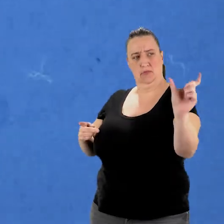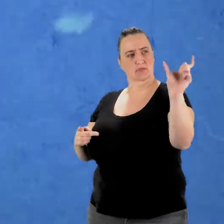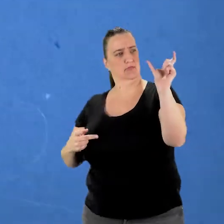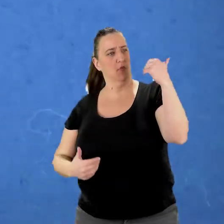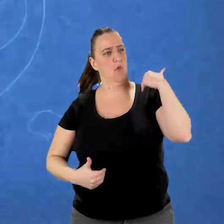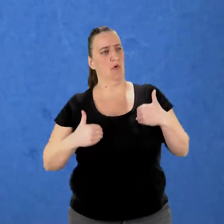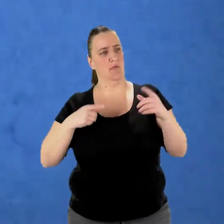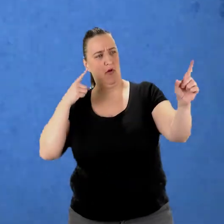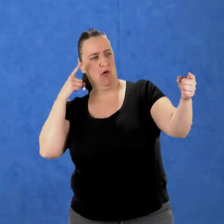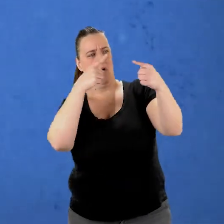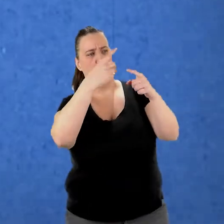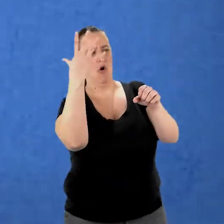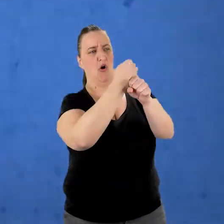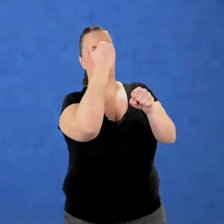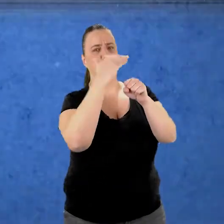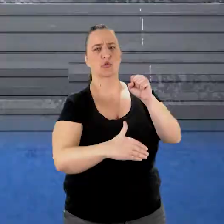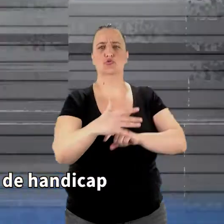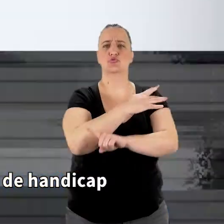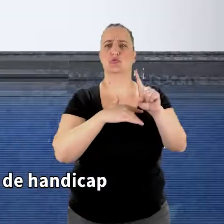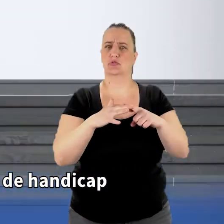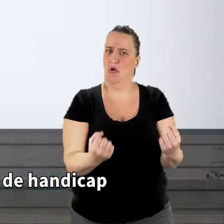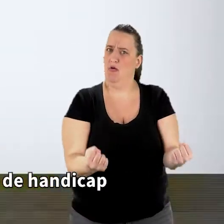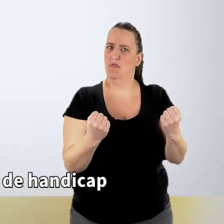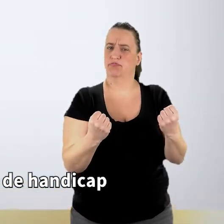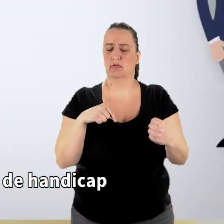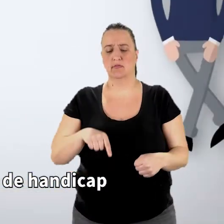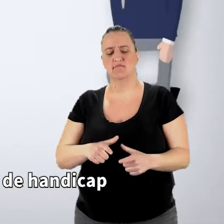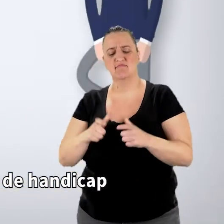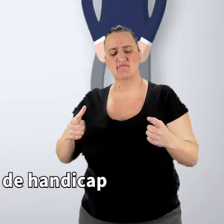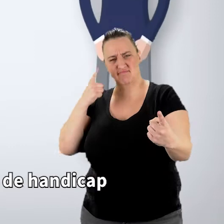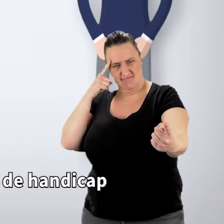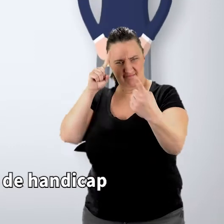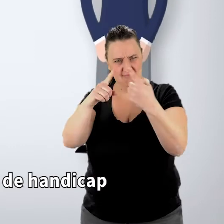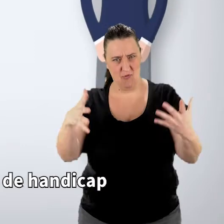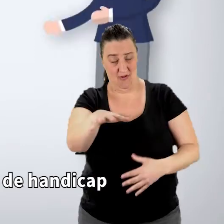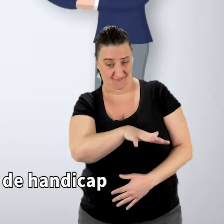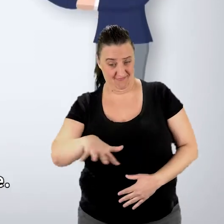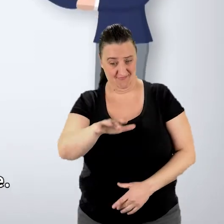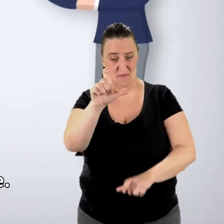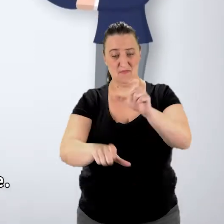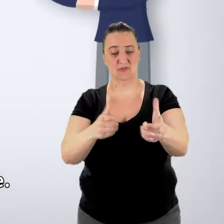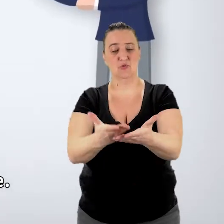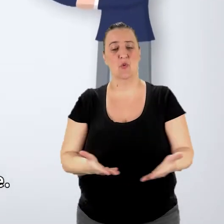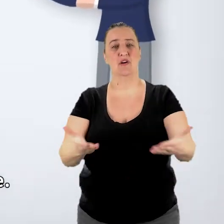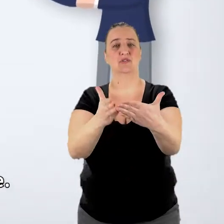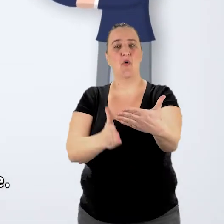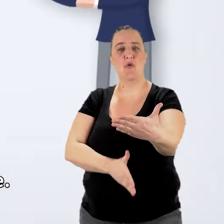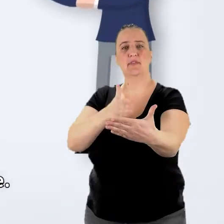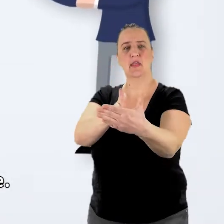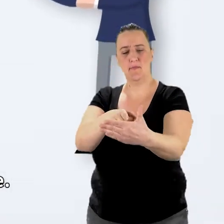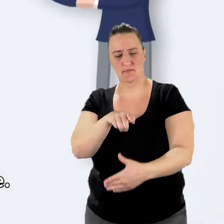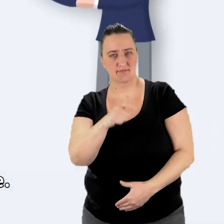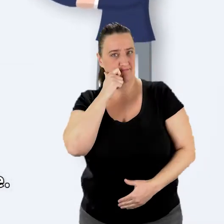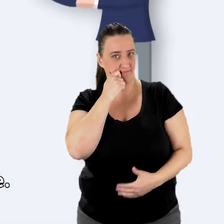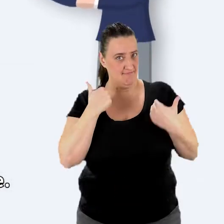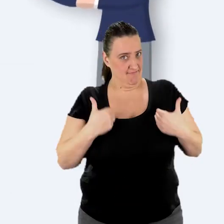citoyen depuis 1973, agissant pour le bien-être des personnes en situation de handicap et l'amélioration de leurs conditions de